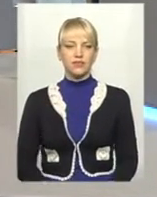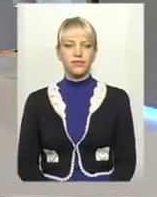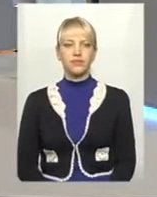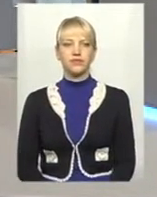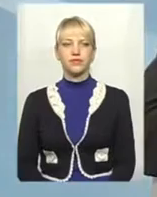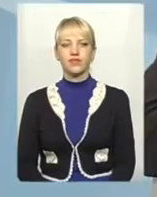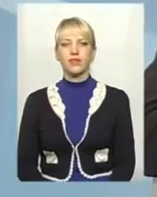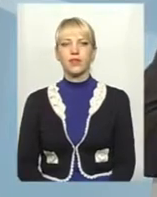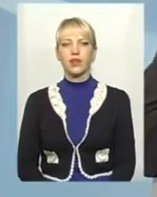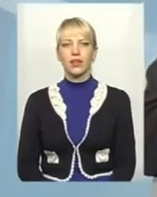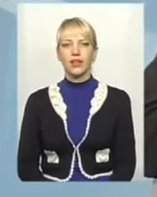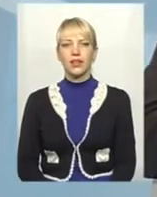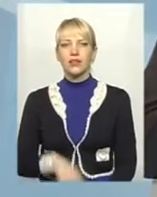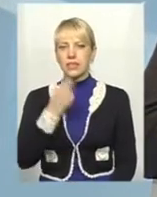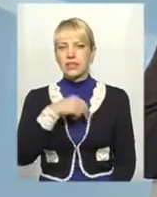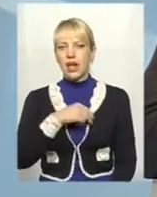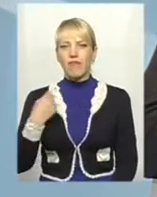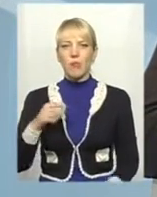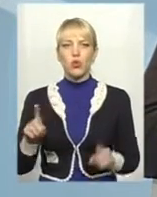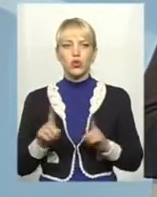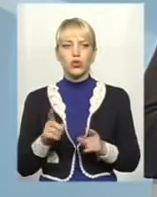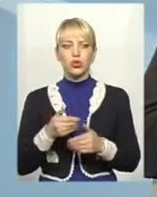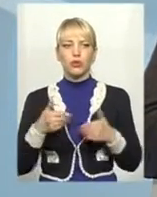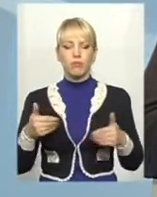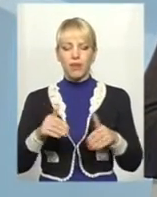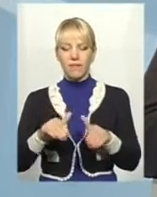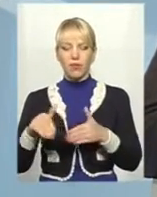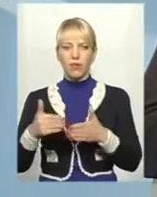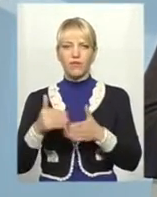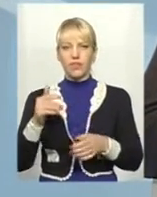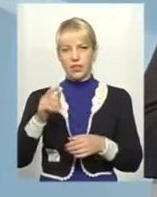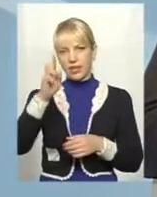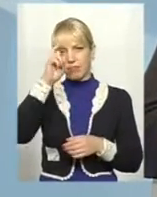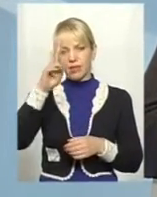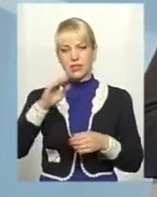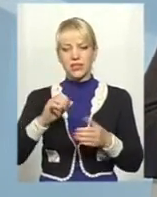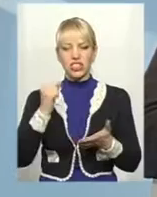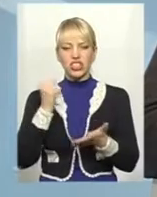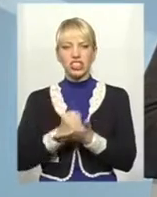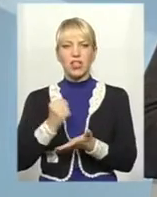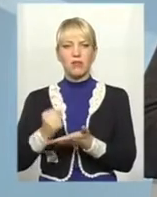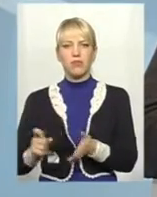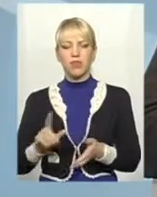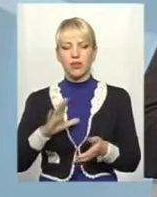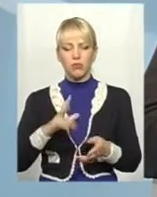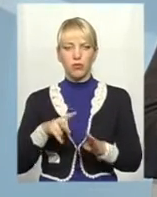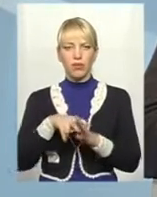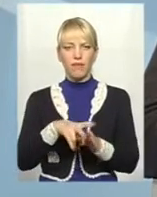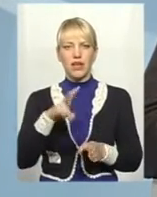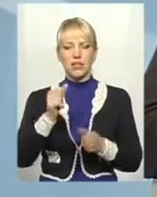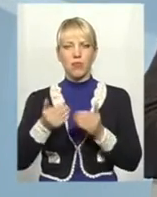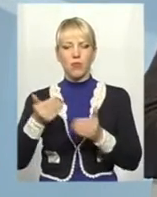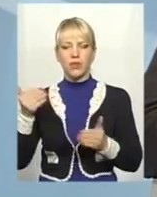Слава Богу, що ми відходимо від імперських штампів, які були нав'язані в попередні десятиріччя,